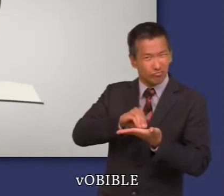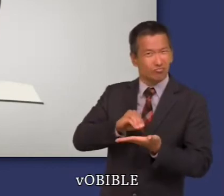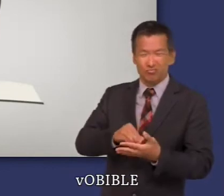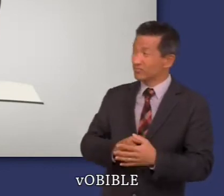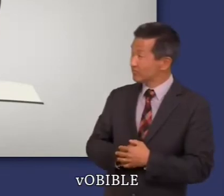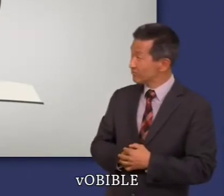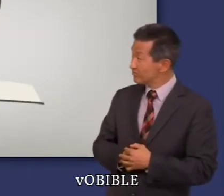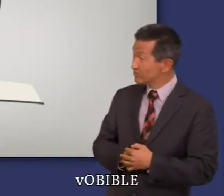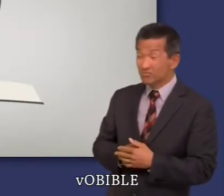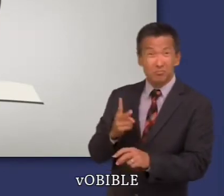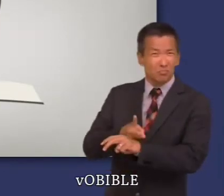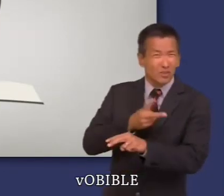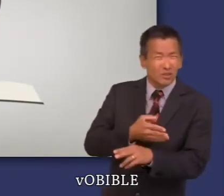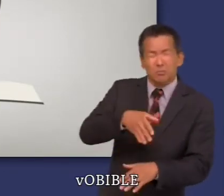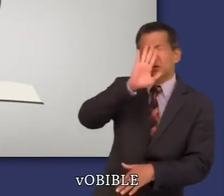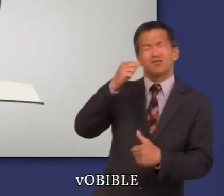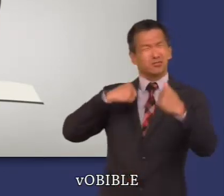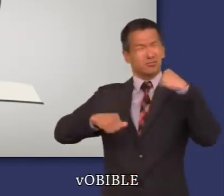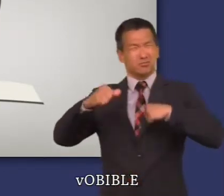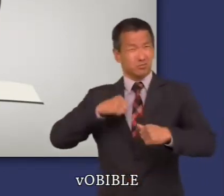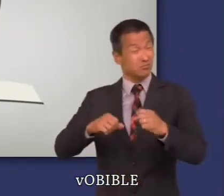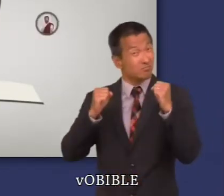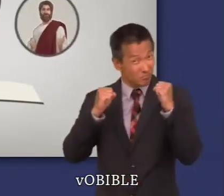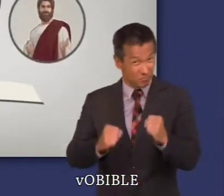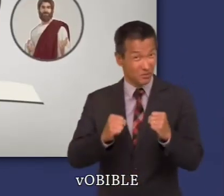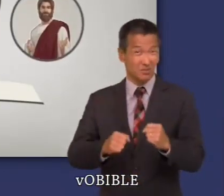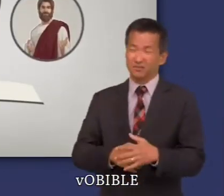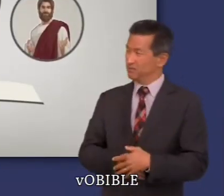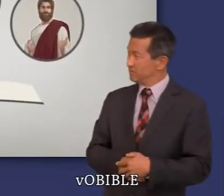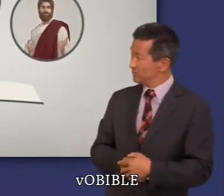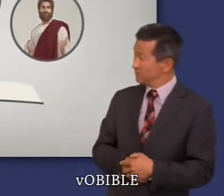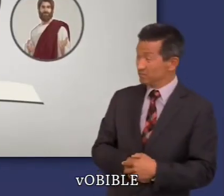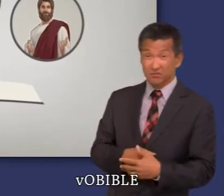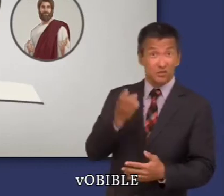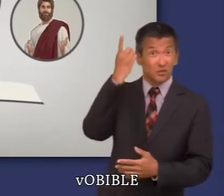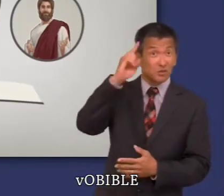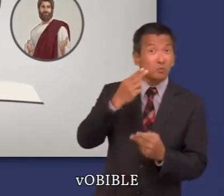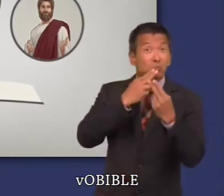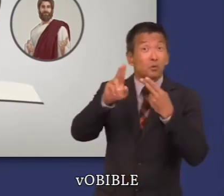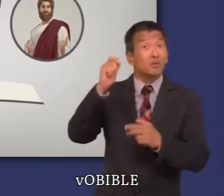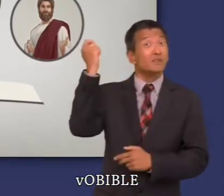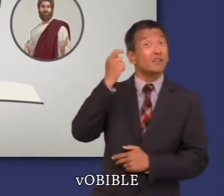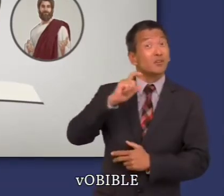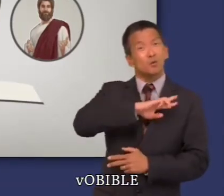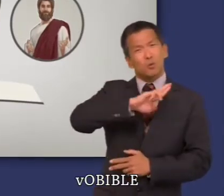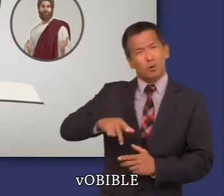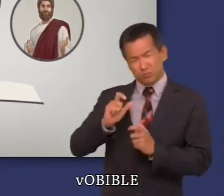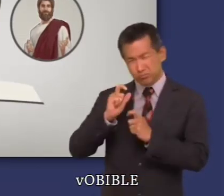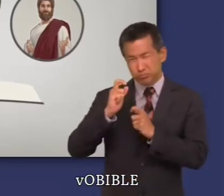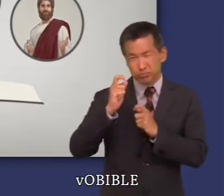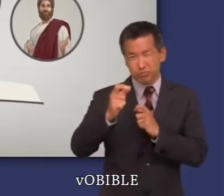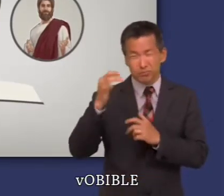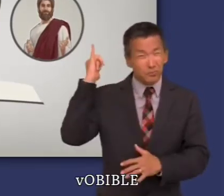Notez quelles conséquences tragiques peuvent avoir le péché et découvrez la promesse de Dieu de donner à David un royaume